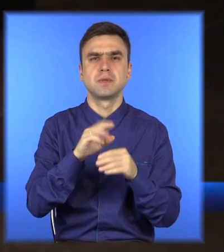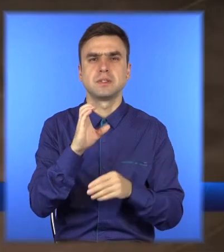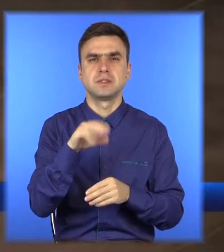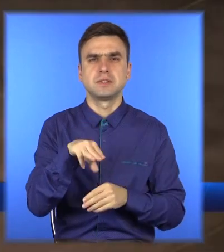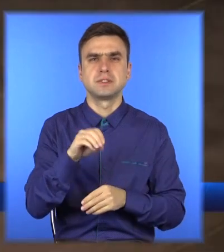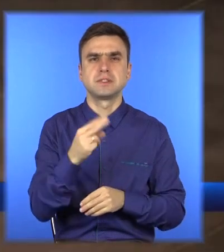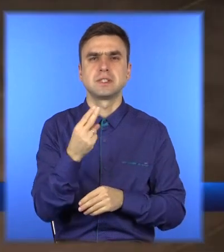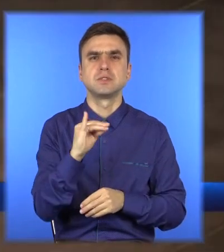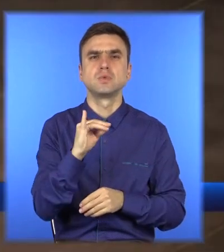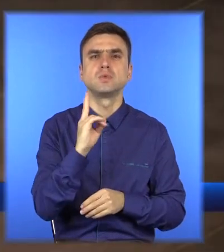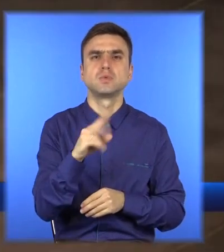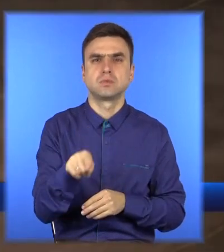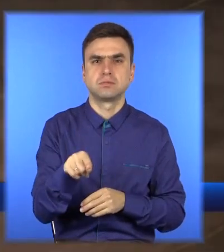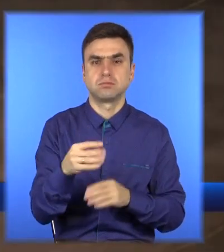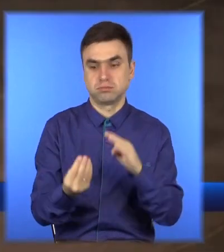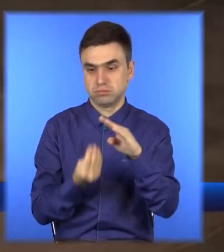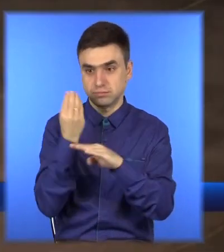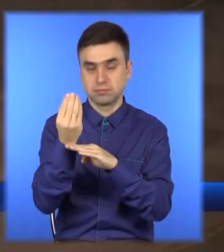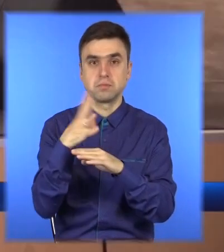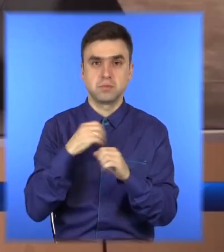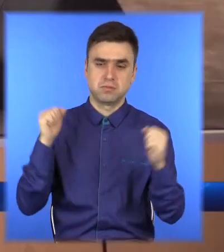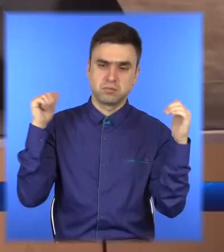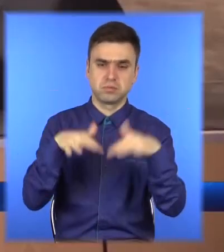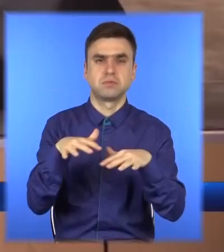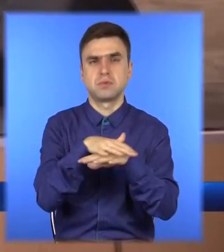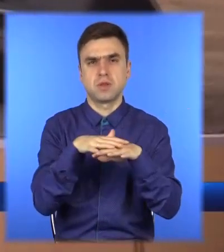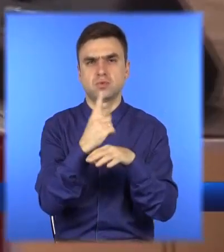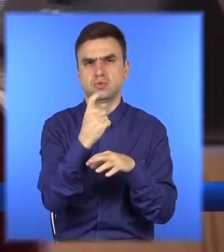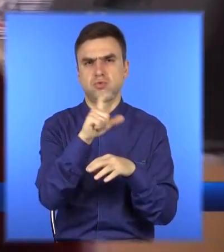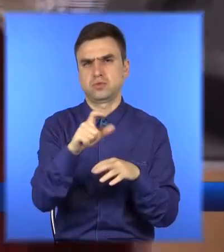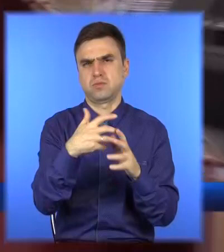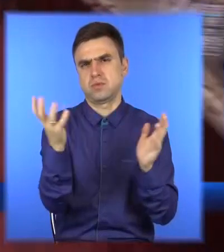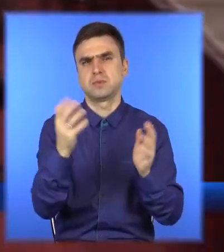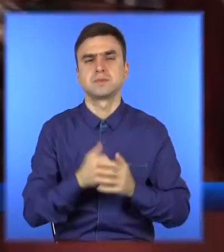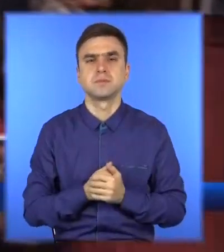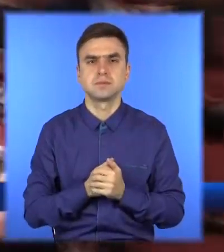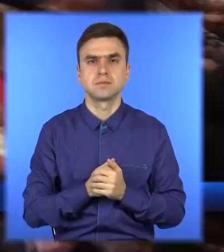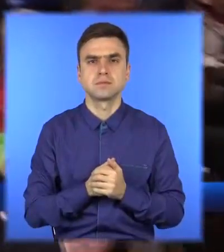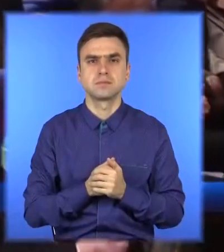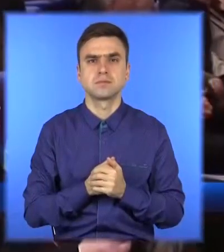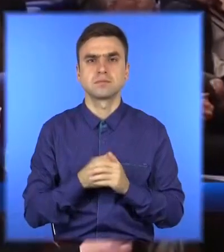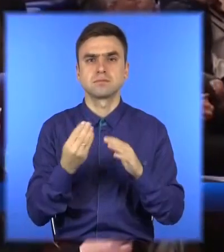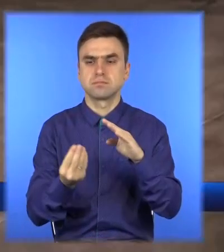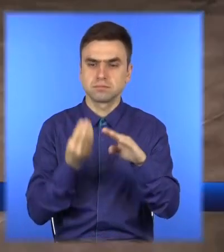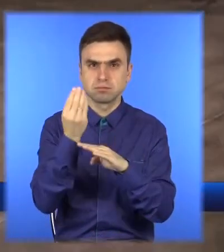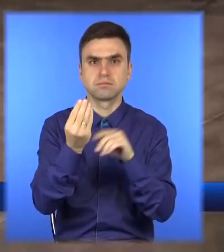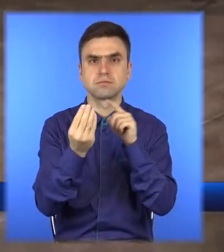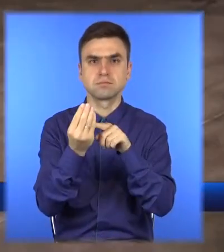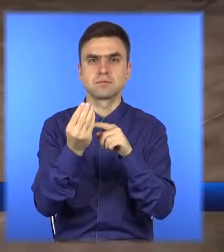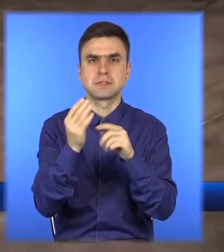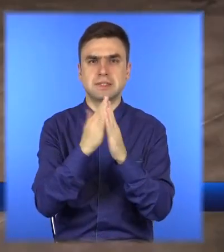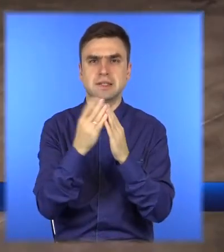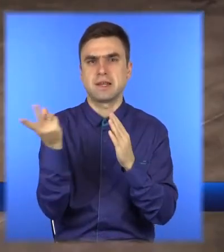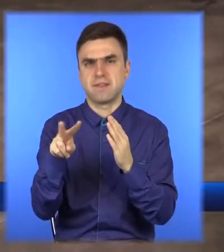прихильники творчості письменника. На сторінках «Повстання» на читача чекають вірші, присвячені українським патріотам, які